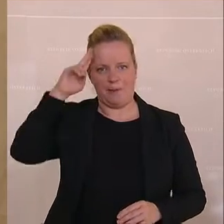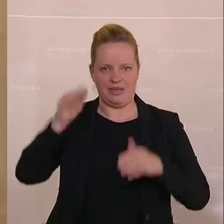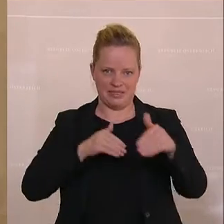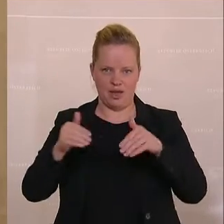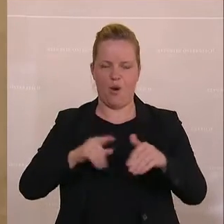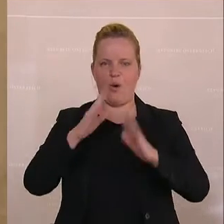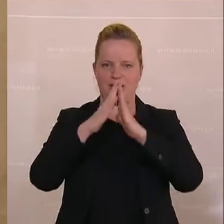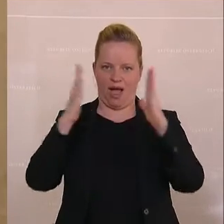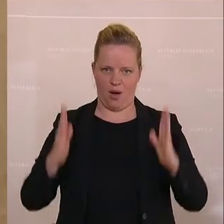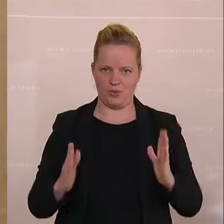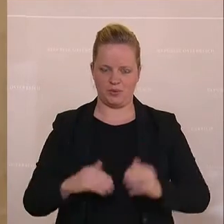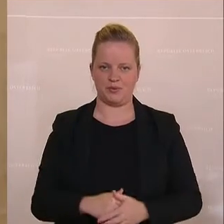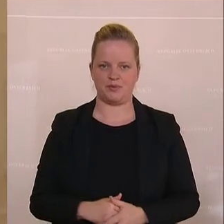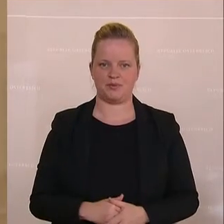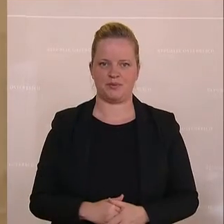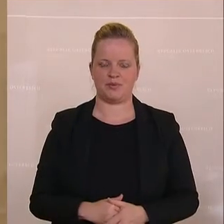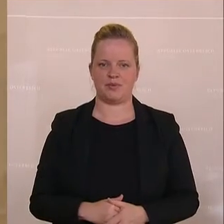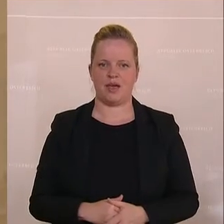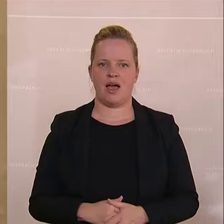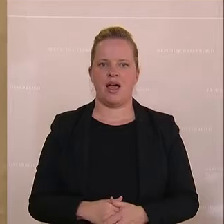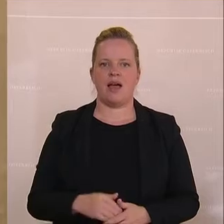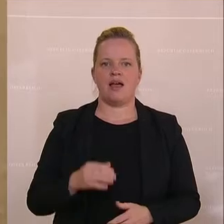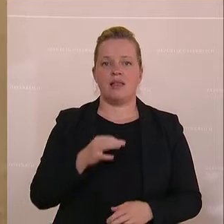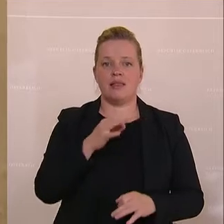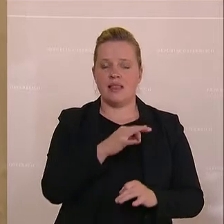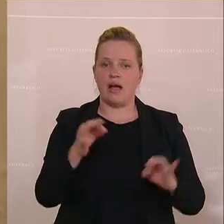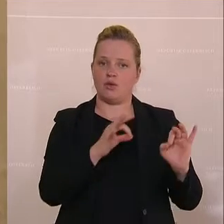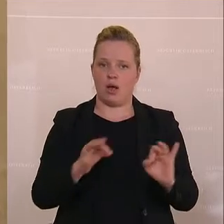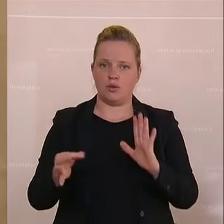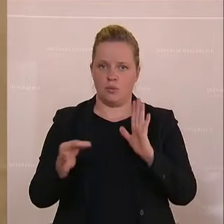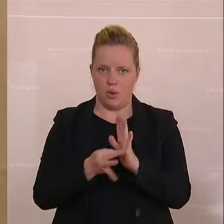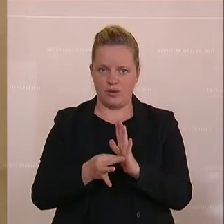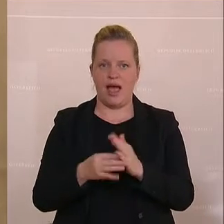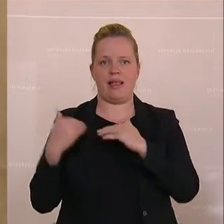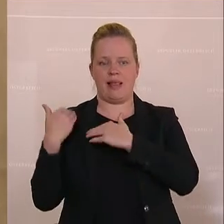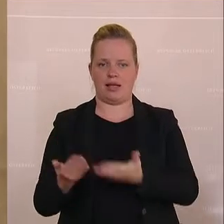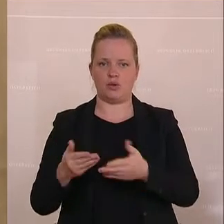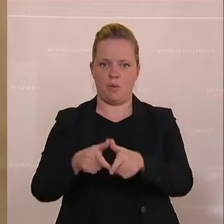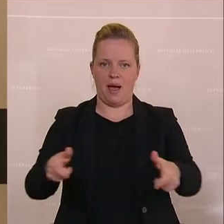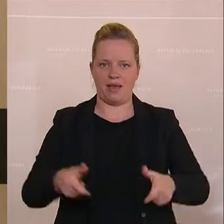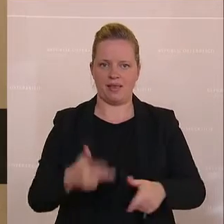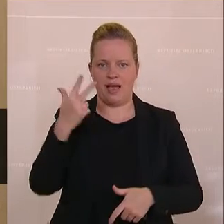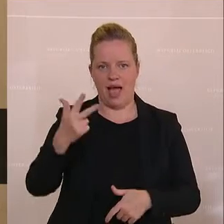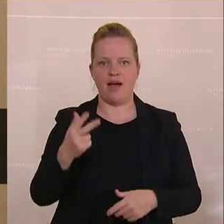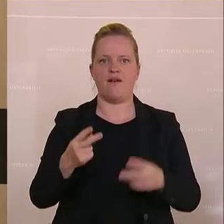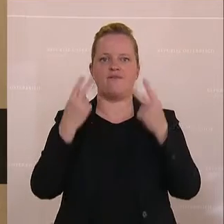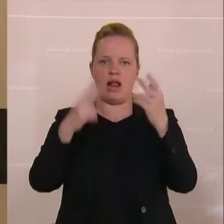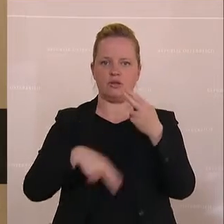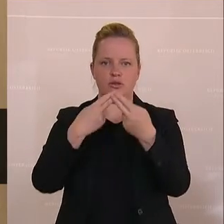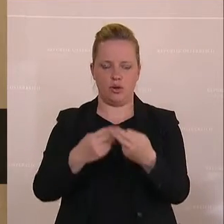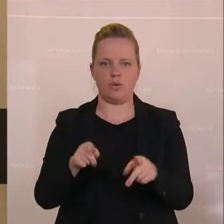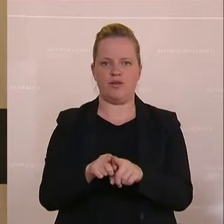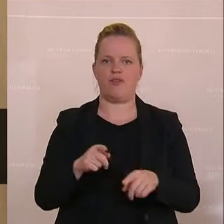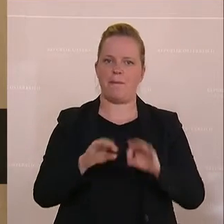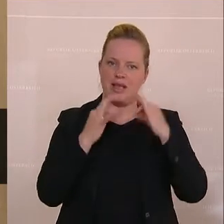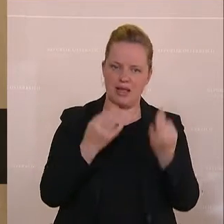Wir sprechen bei diesem Tagesordnungspunkt vom Entlassungspaket 3, Valorisierung der Familien und Sozialleistungen. Und,